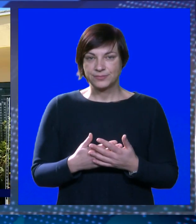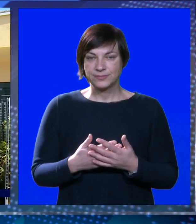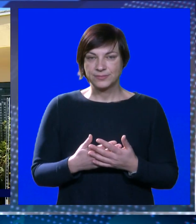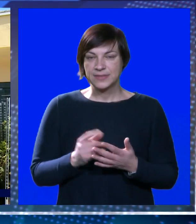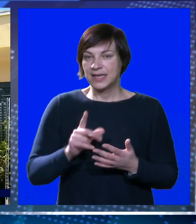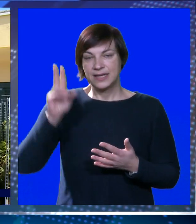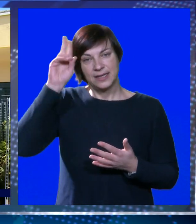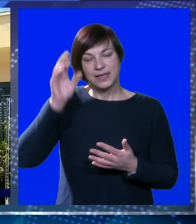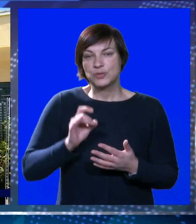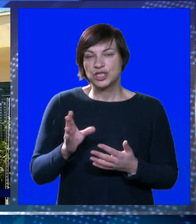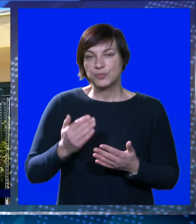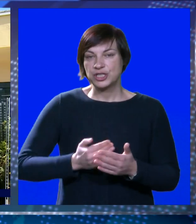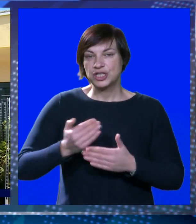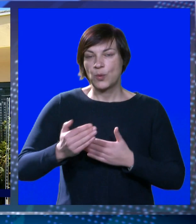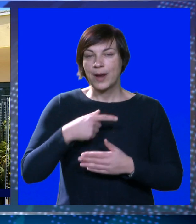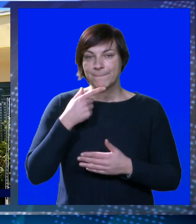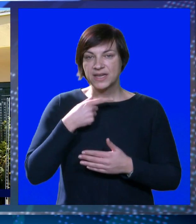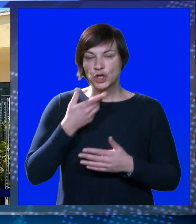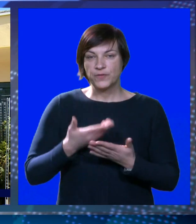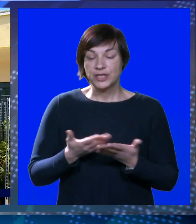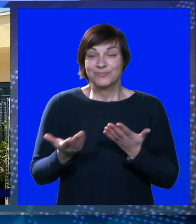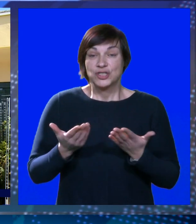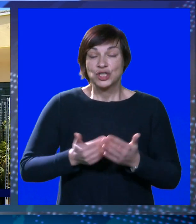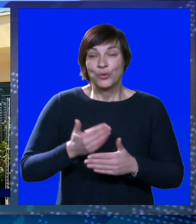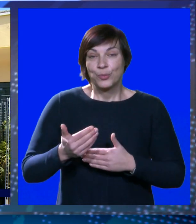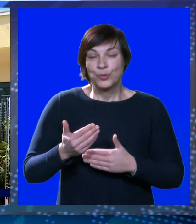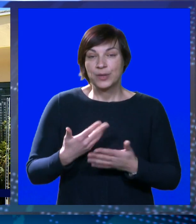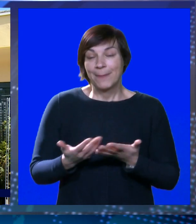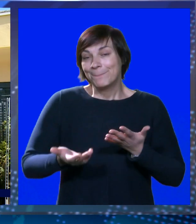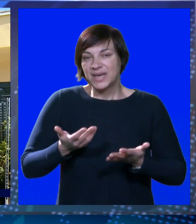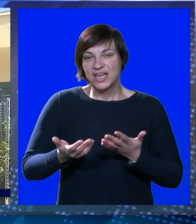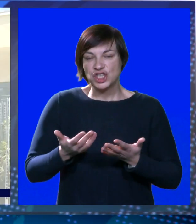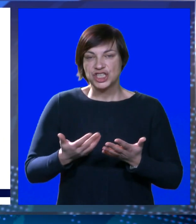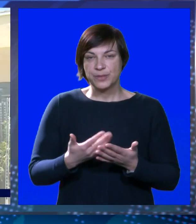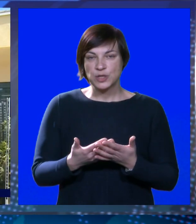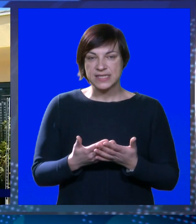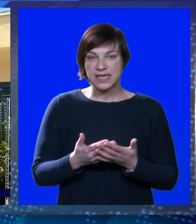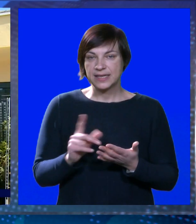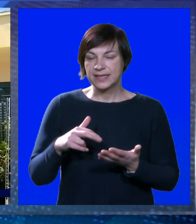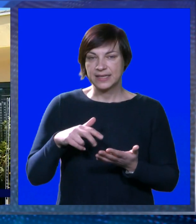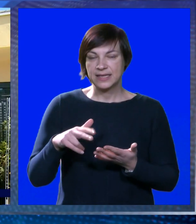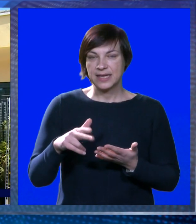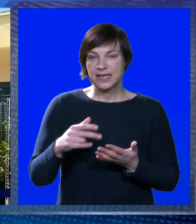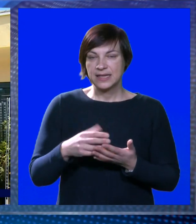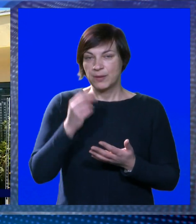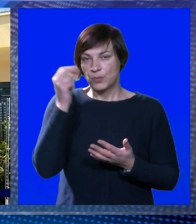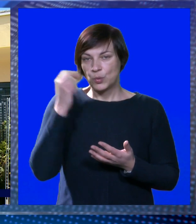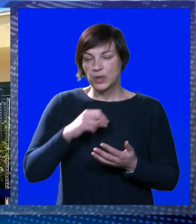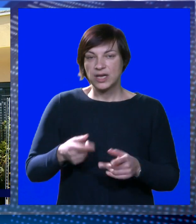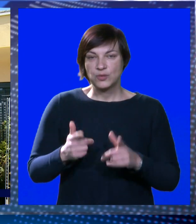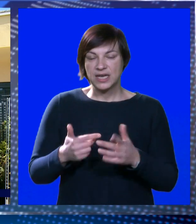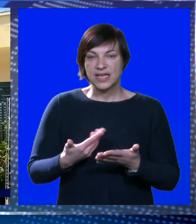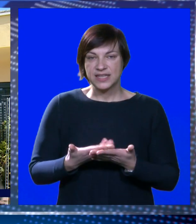Ne možemo ništa naprijed govoriti. Što bude, prilagodit ćemo se. Ne idemo u Ukrajinu, na